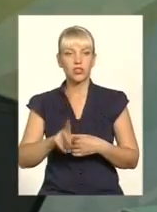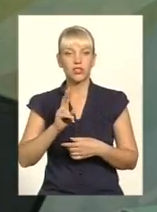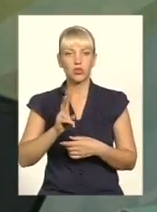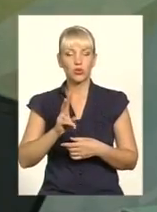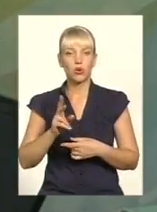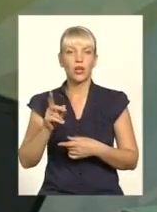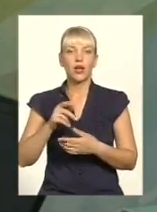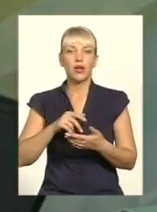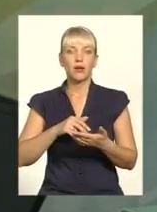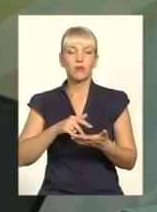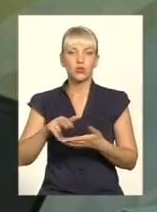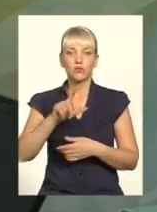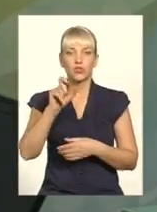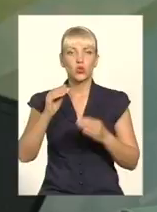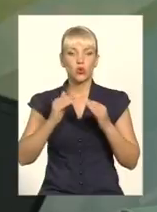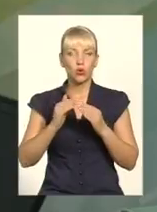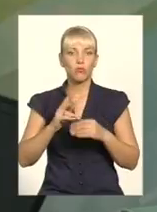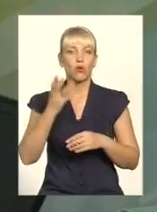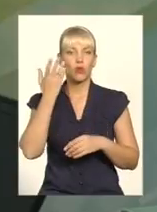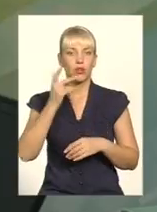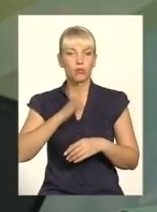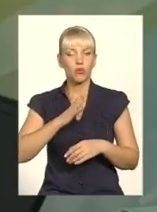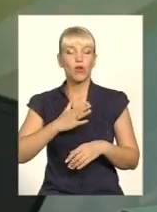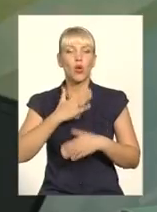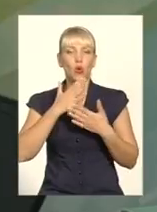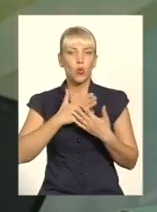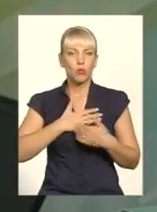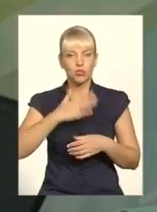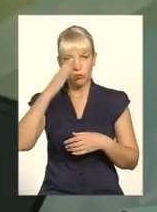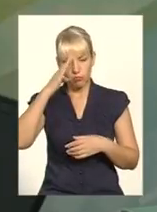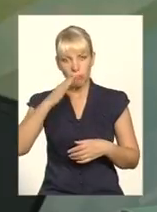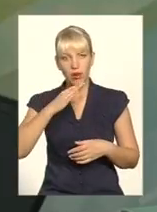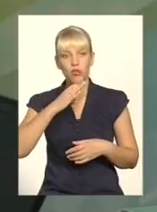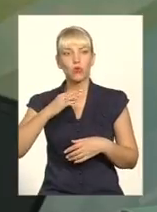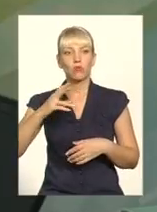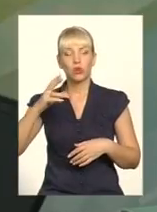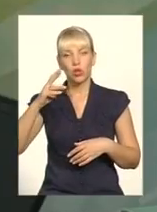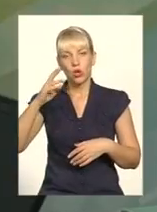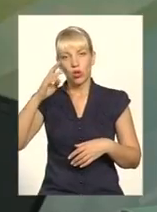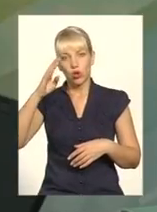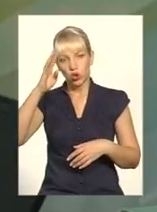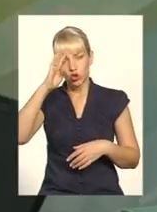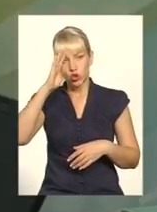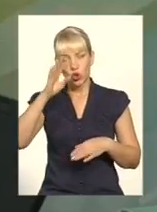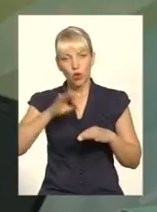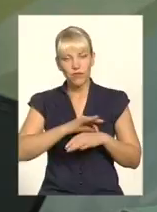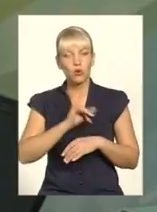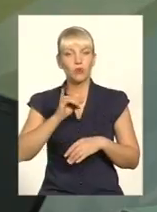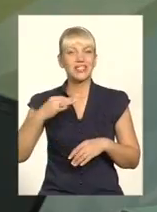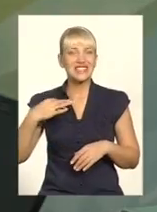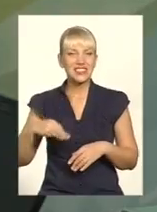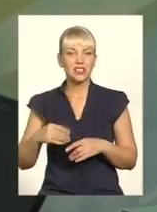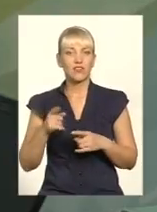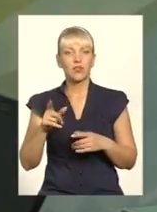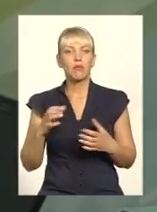дому. Який був люблячим батьком, чоловіком, сином. Він пережив страхіття. Він кожен раз жив